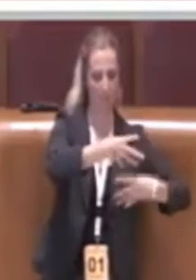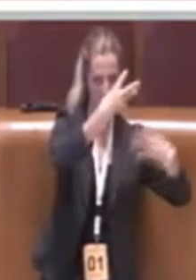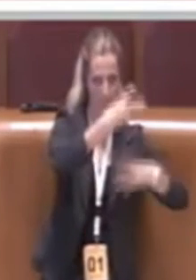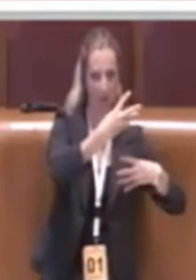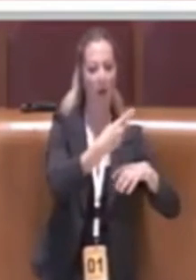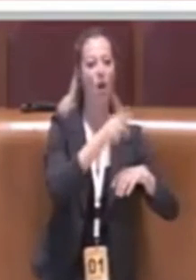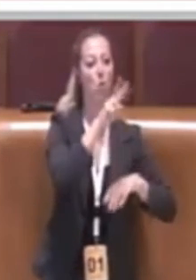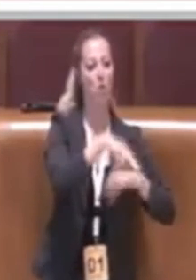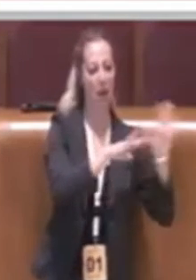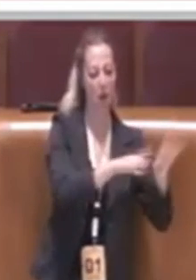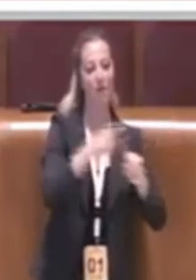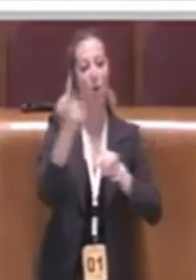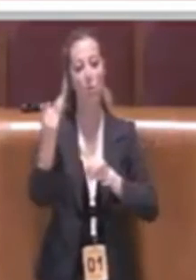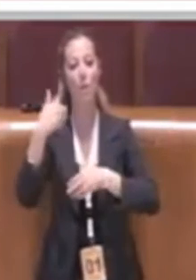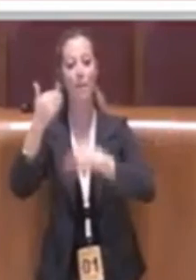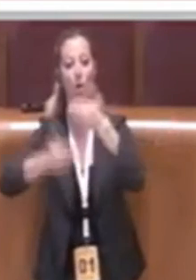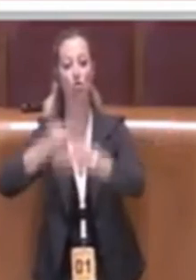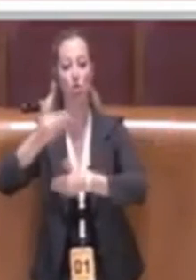nel 2010.